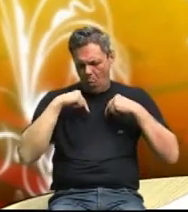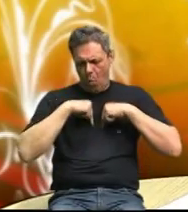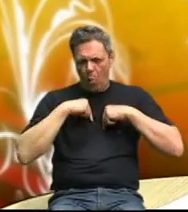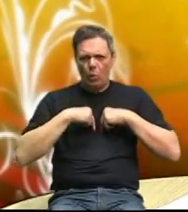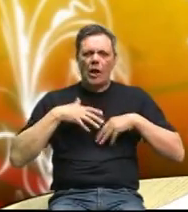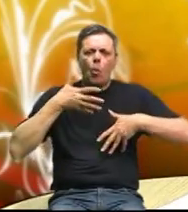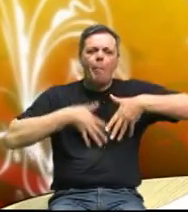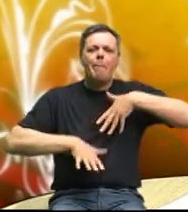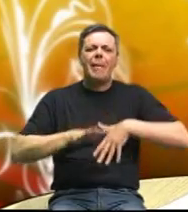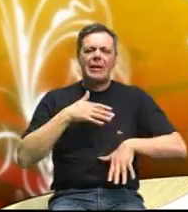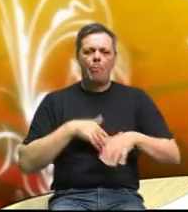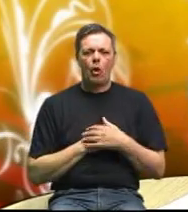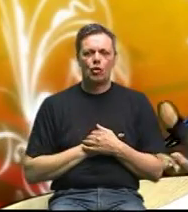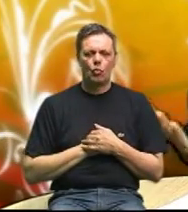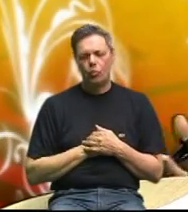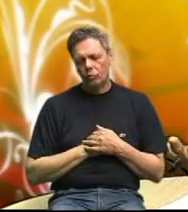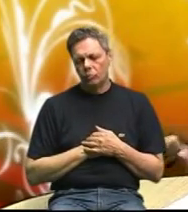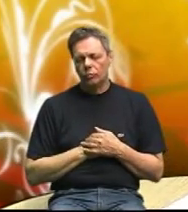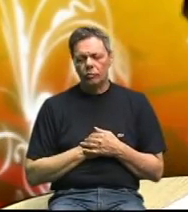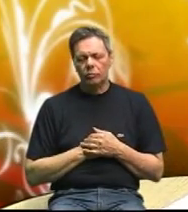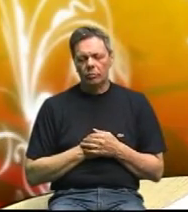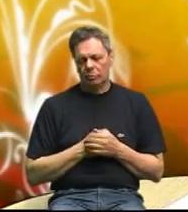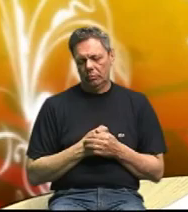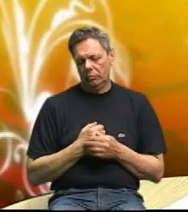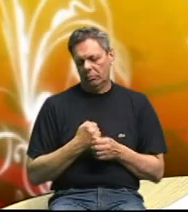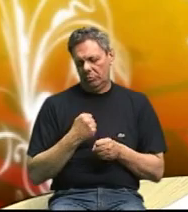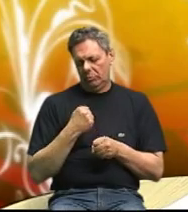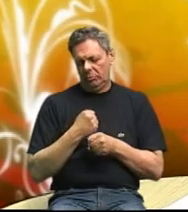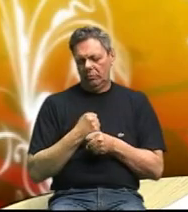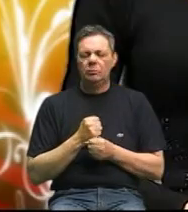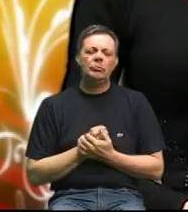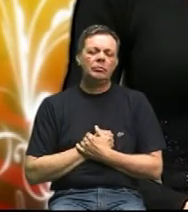metaboličku promienu funkciu bravo